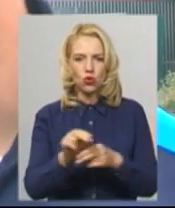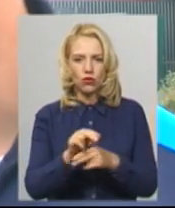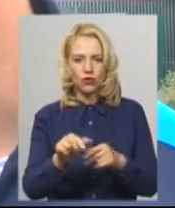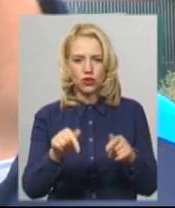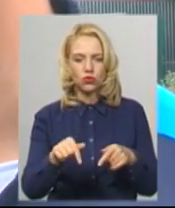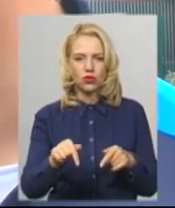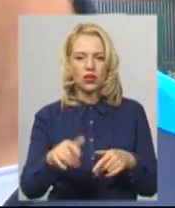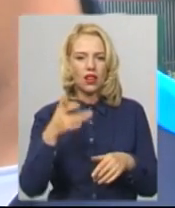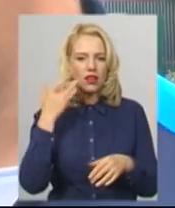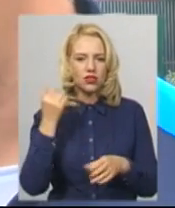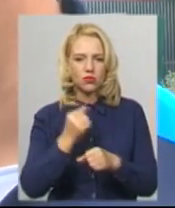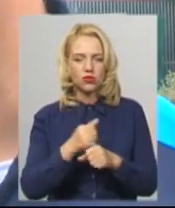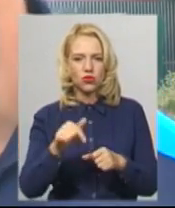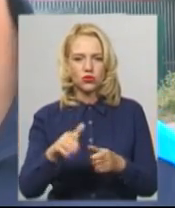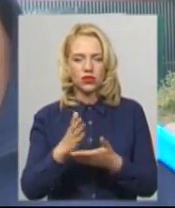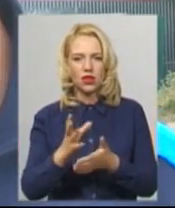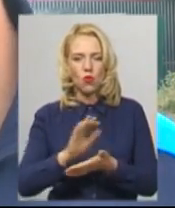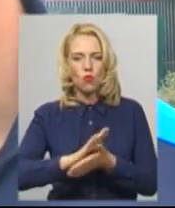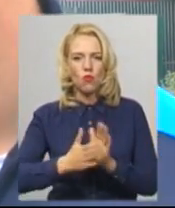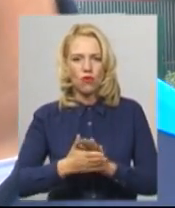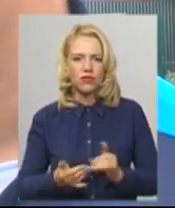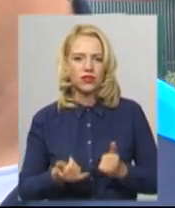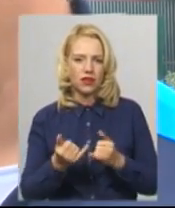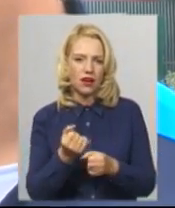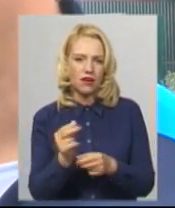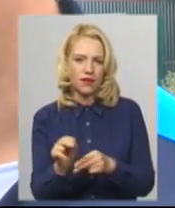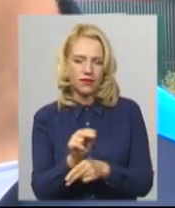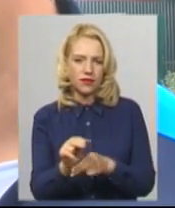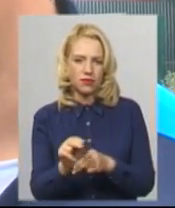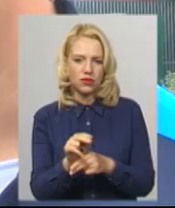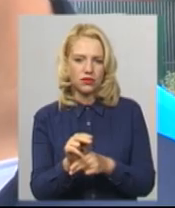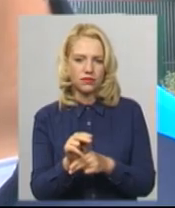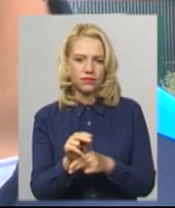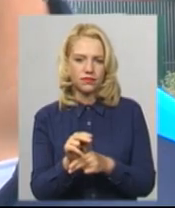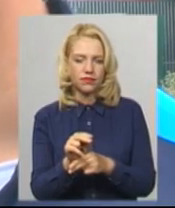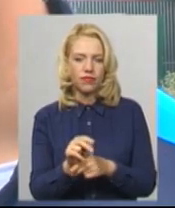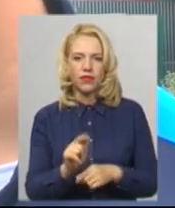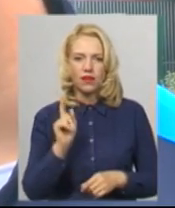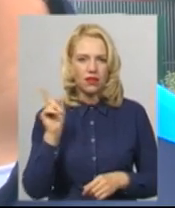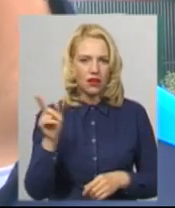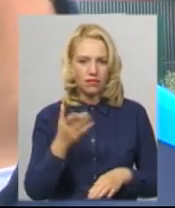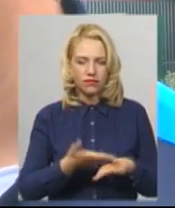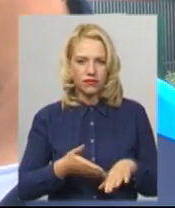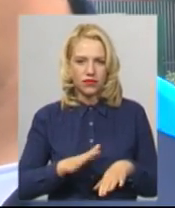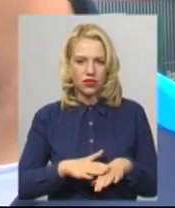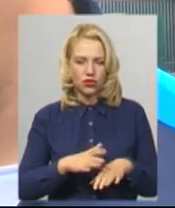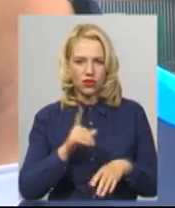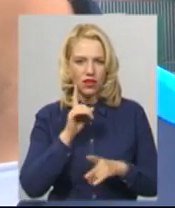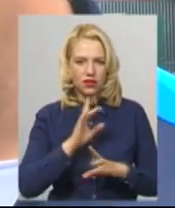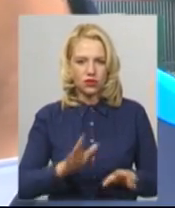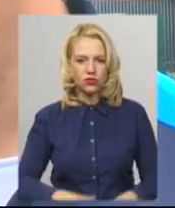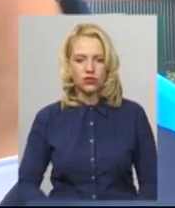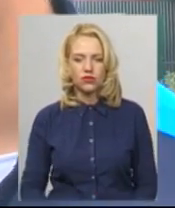легше працювати, тут є певні всі умови і там це буде набагато важче